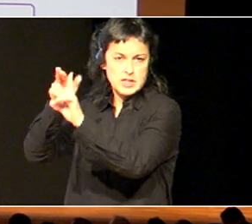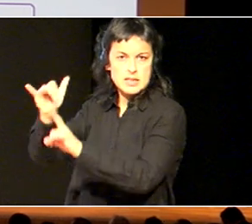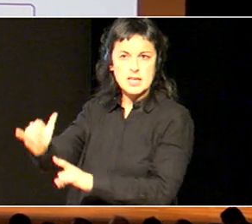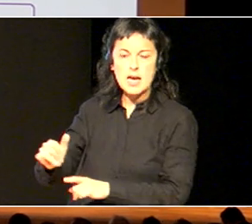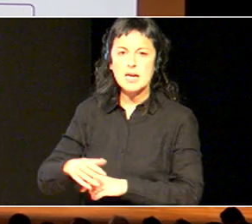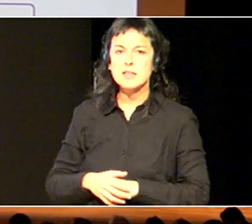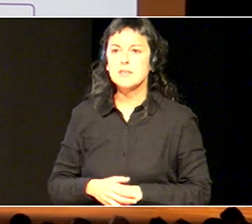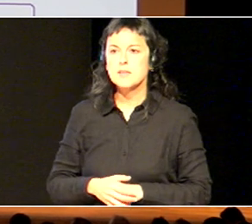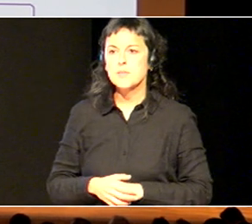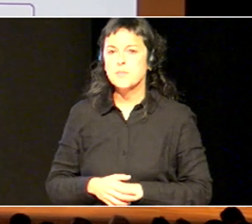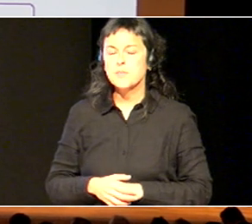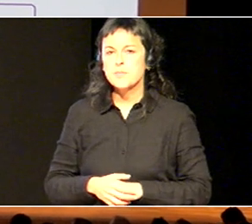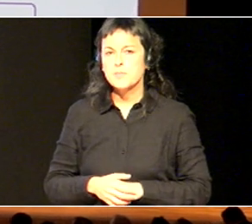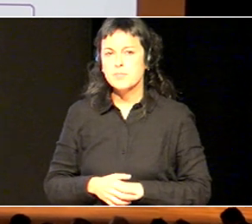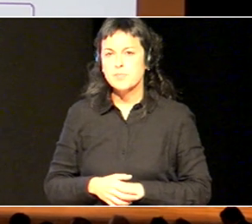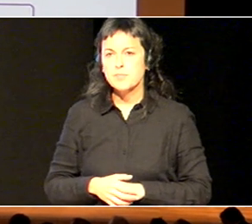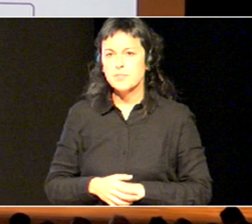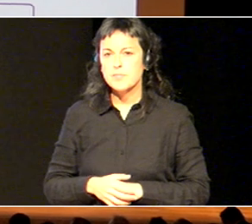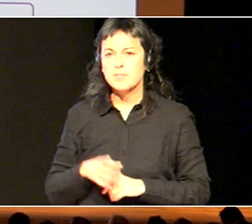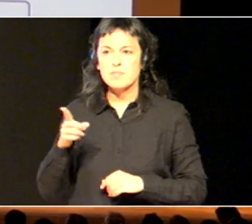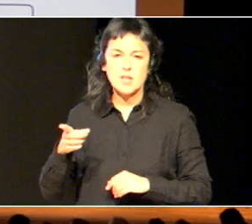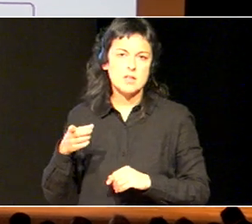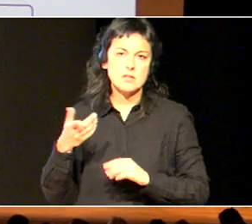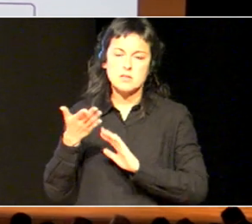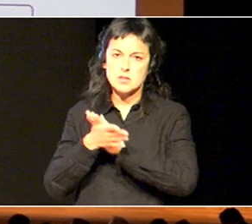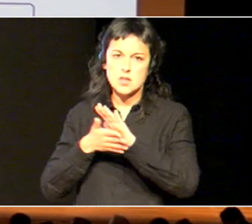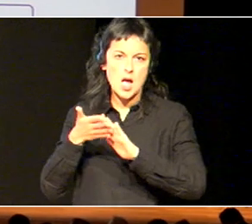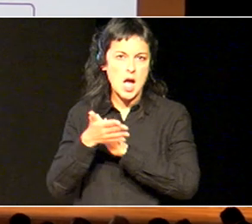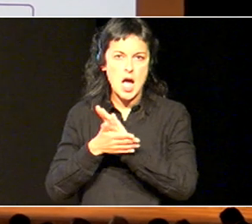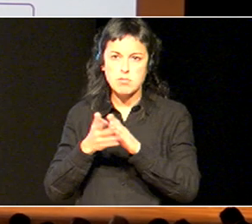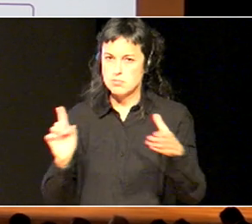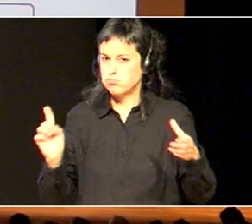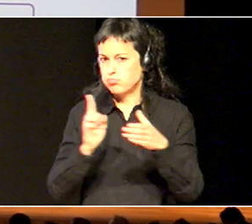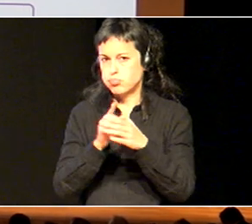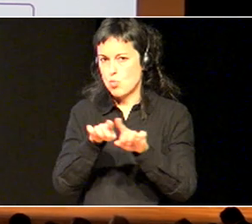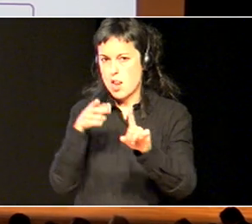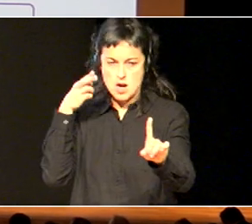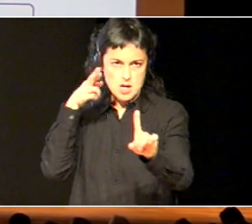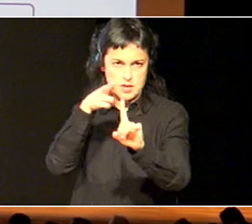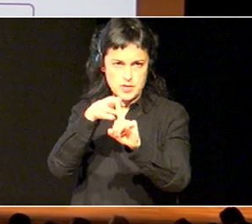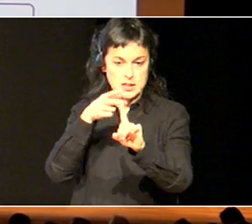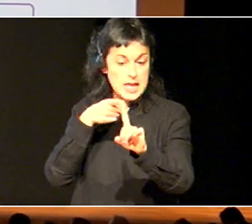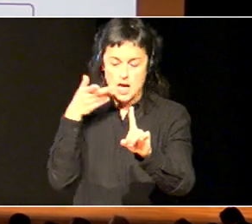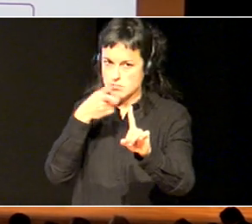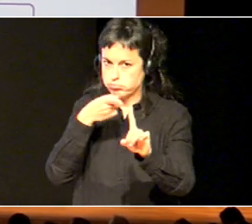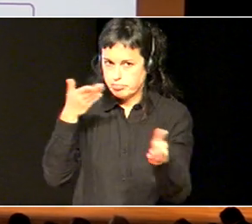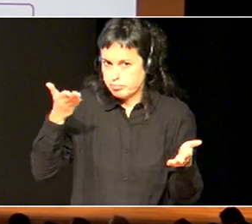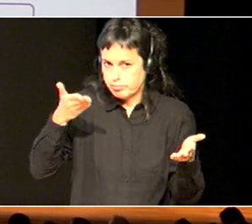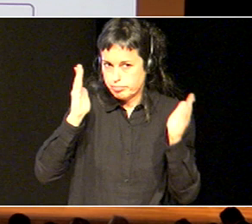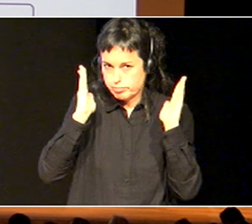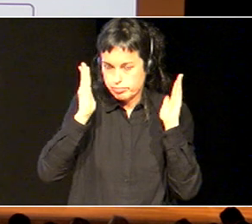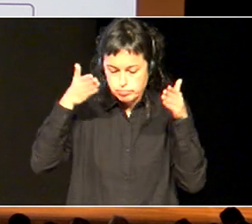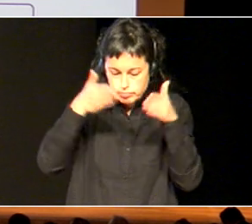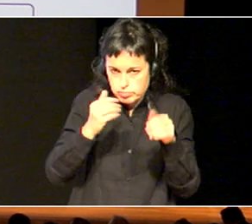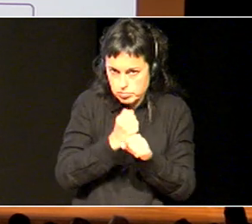guztientzat, agertzen da inklusibitatea erreferentzitzat, eta hor jarraitzu behar dugulan egiten. Gero badaukagu,